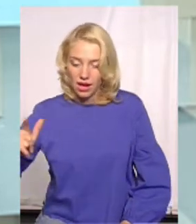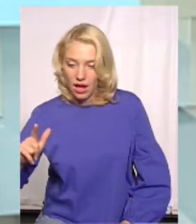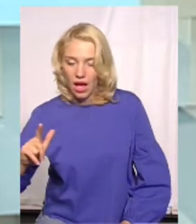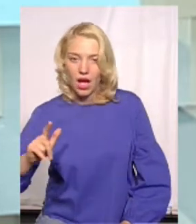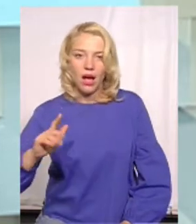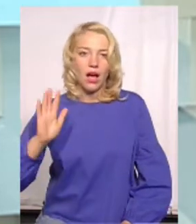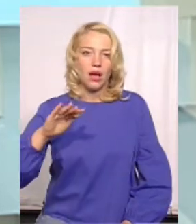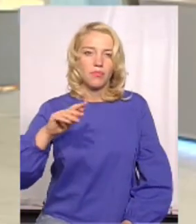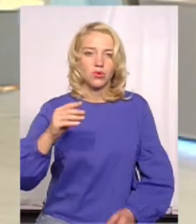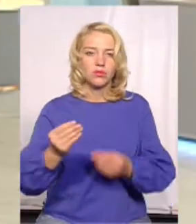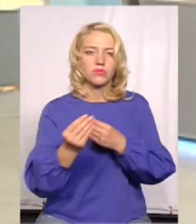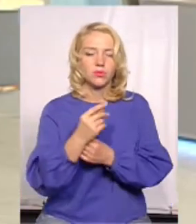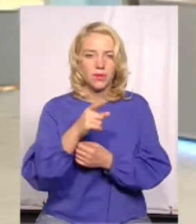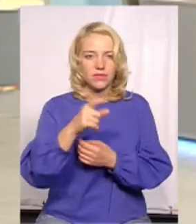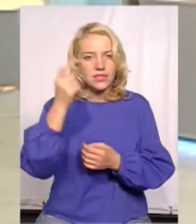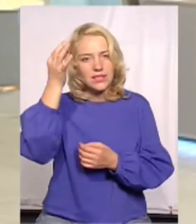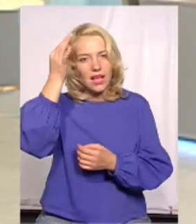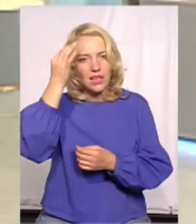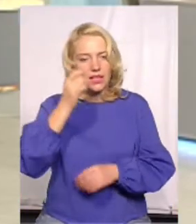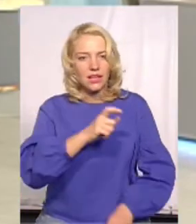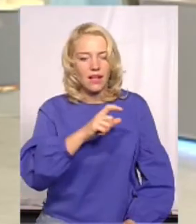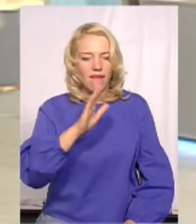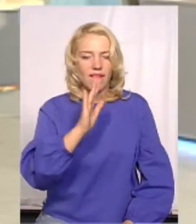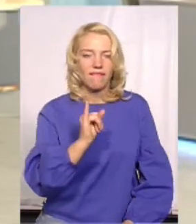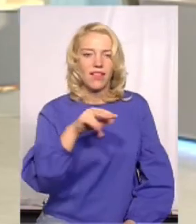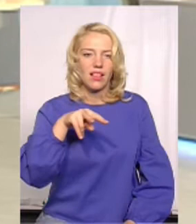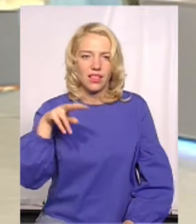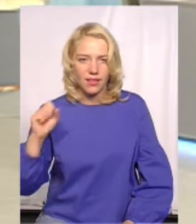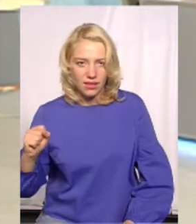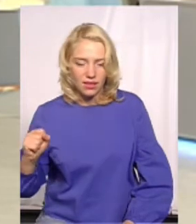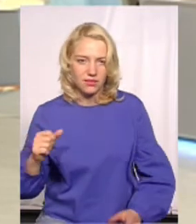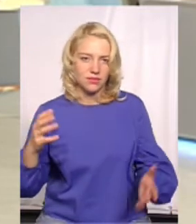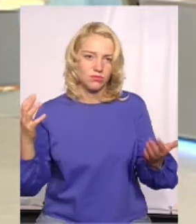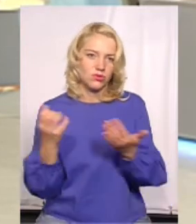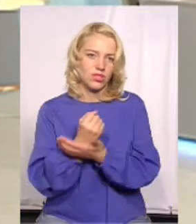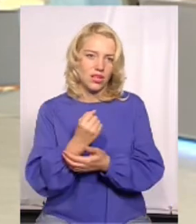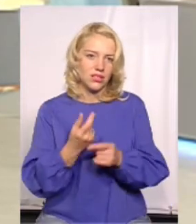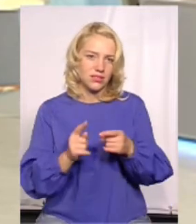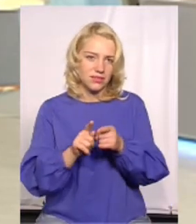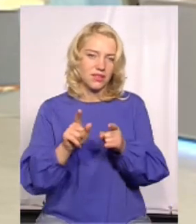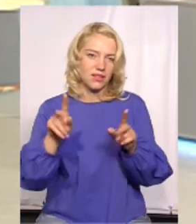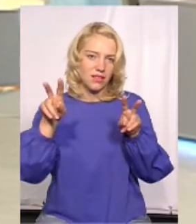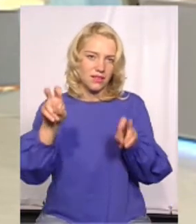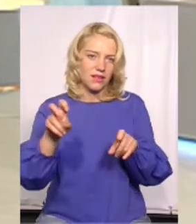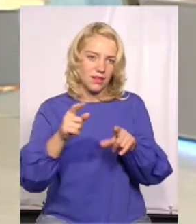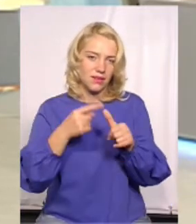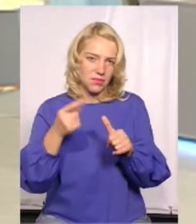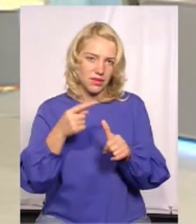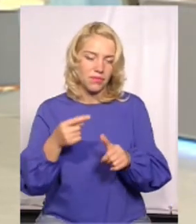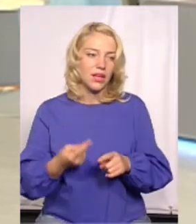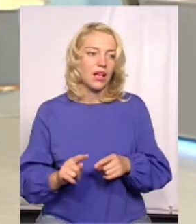А якщо поверемося до пам'ятників, все ж таки пам'ятників, саме Хмельмену, в місті ще немає. На сьогодні ні.